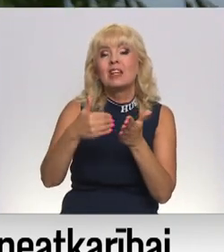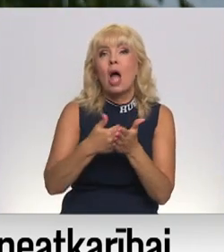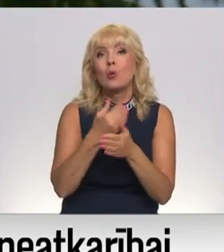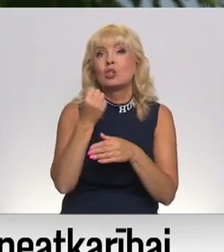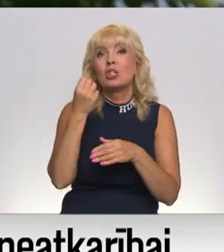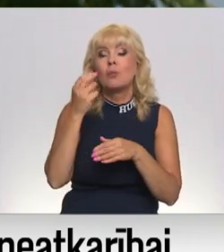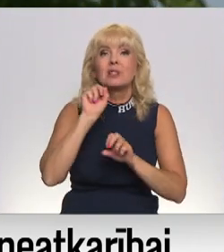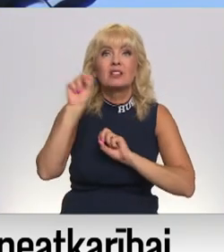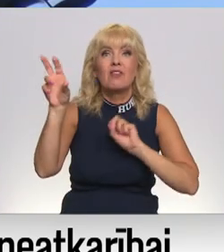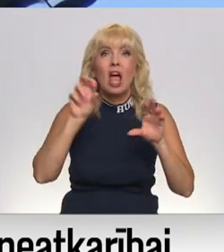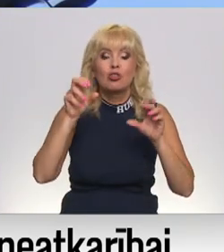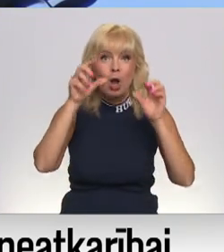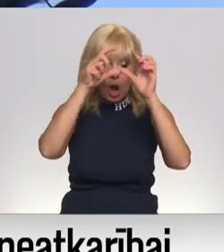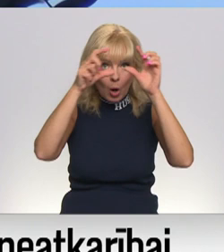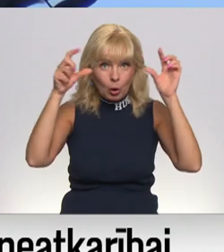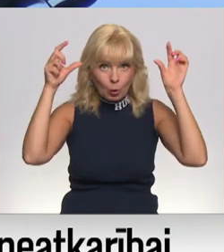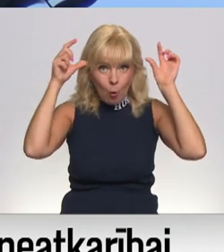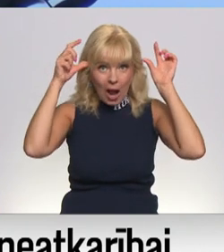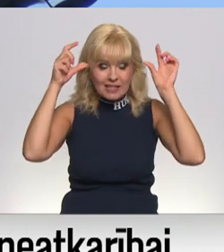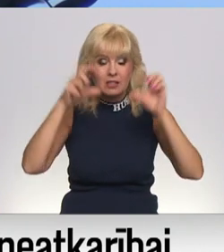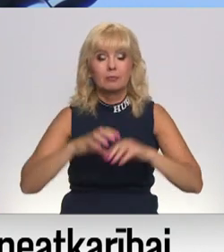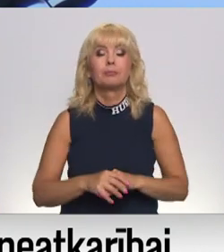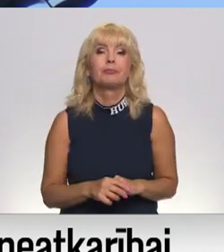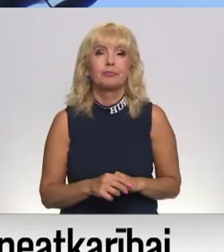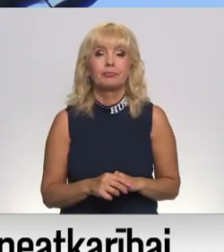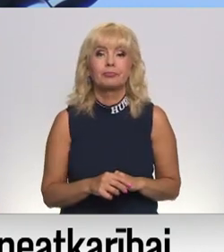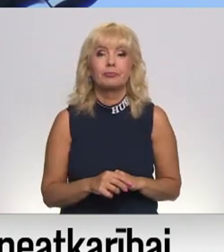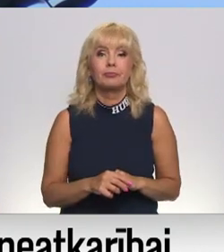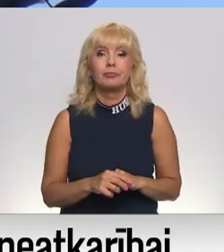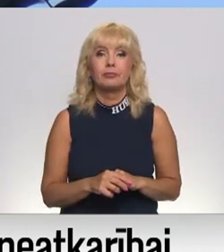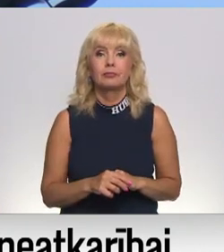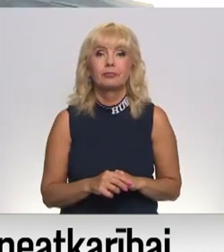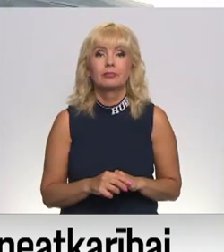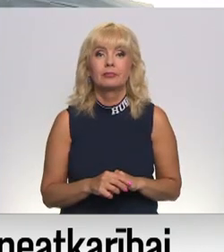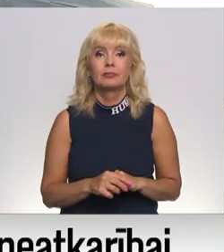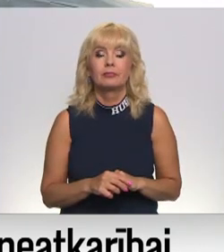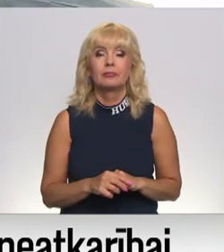12 vaikžņu kronis. Ausmas Prukta Kozule, Beatrice Jakobsone, Andrejs Mažāns, Latgales regionālā televīzija.